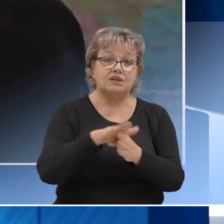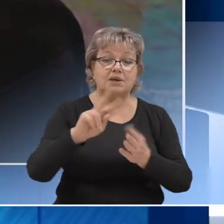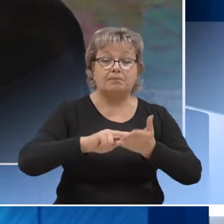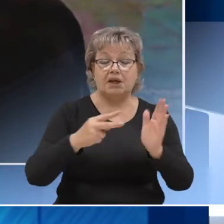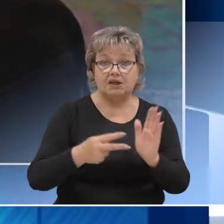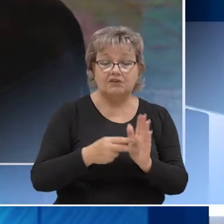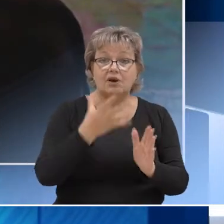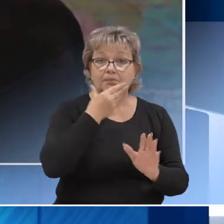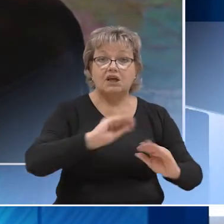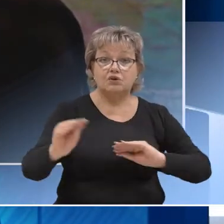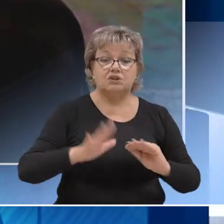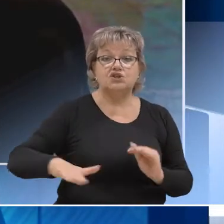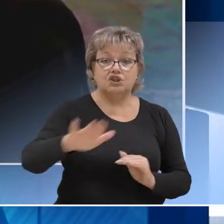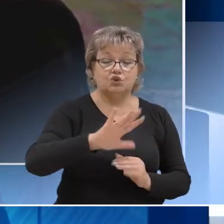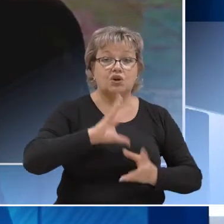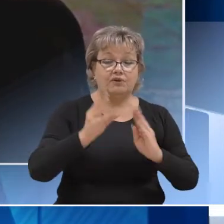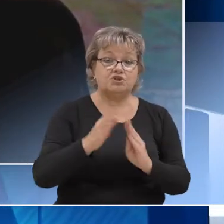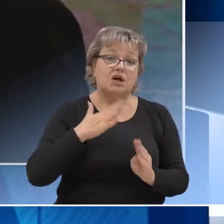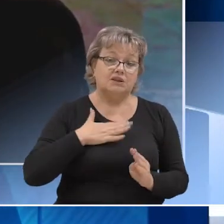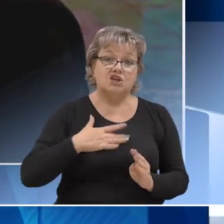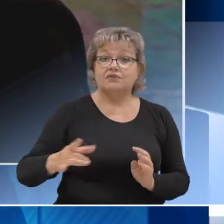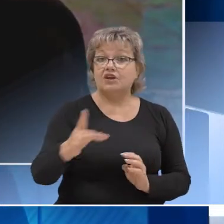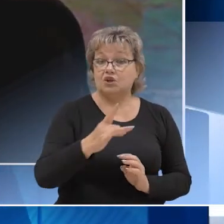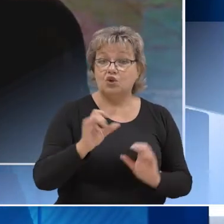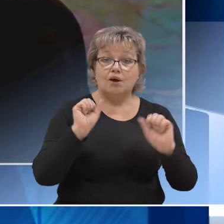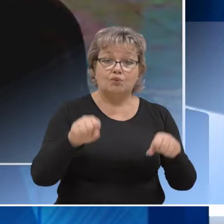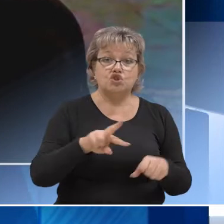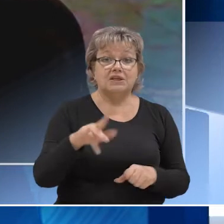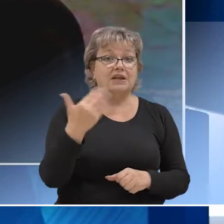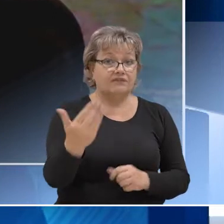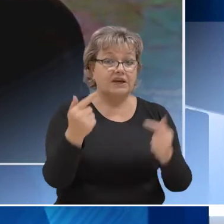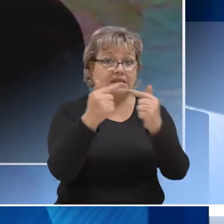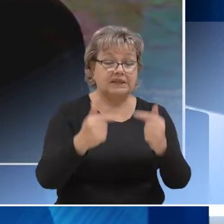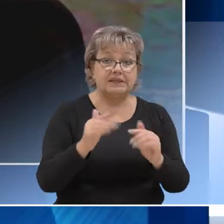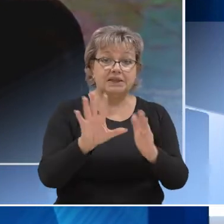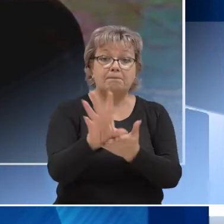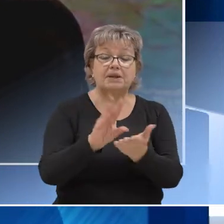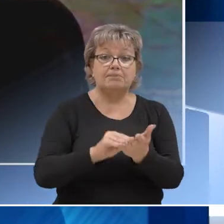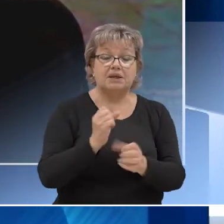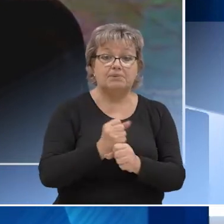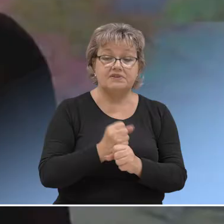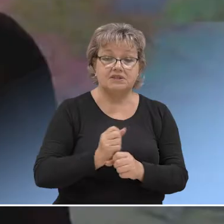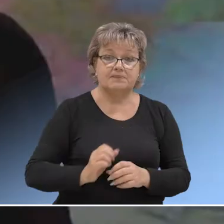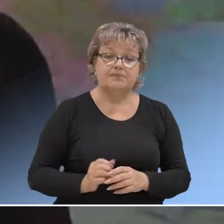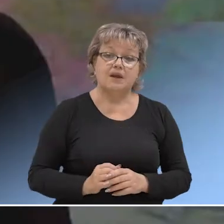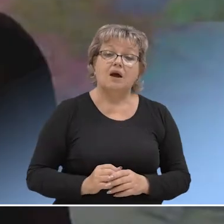реализации проектов благоустройства на территории вообще нашего региона и можете ли вы уже какие-то конкретные примеры привести?